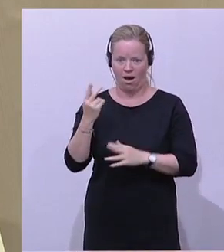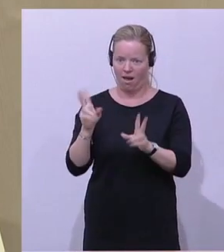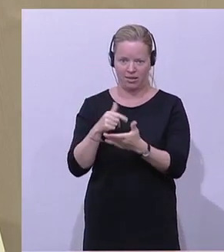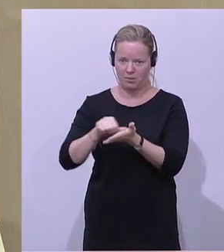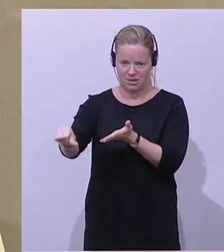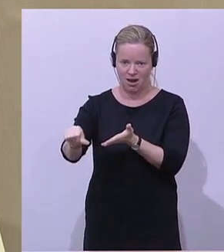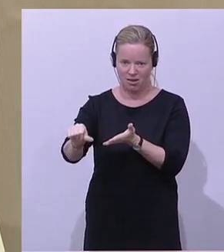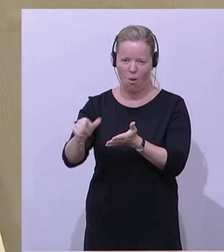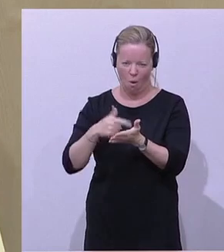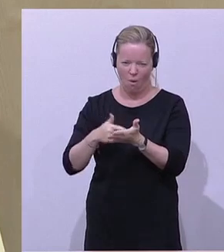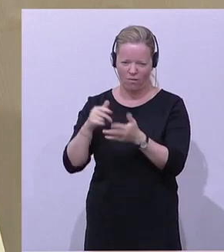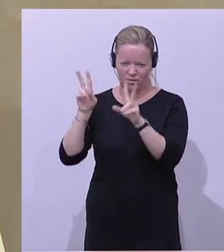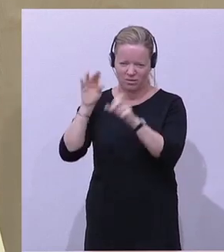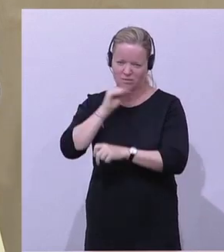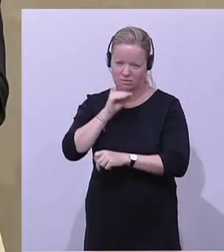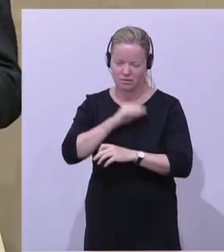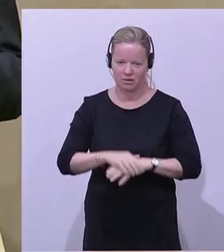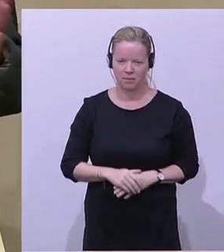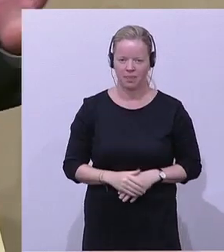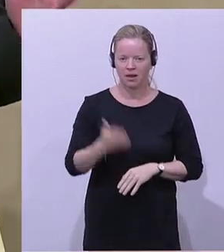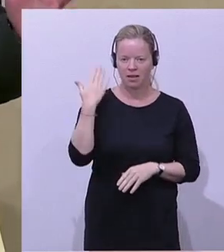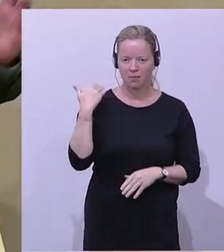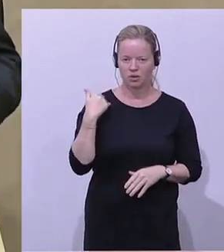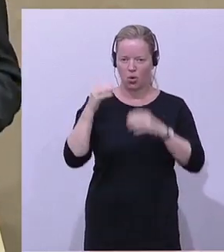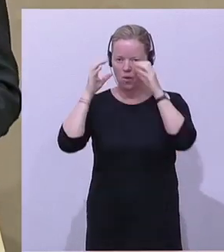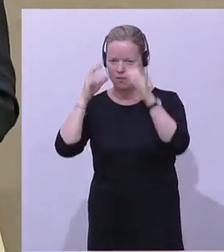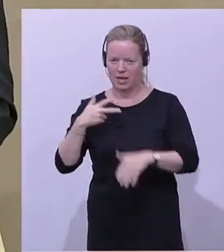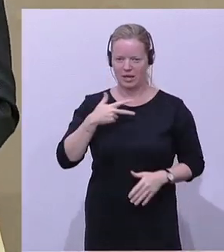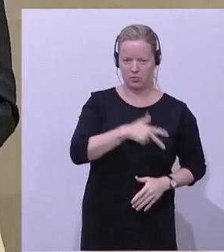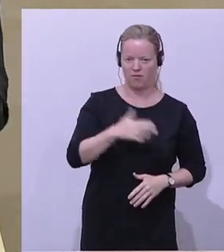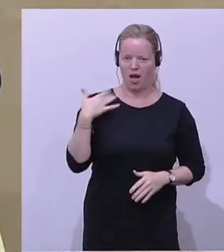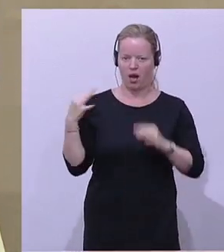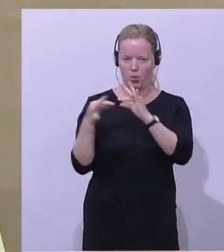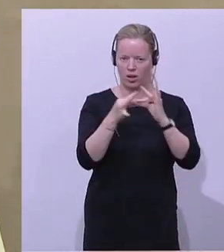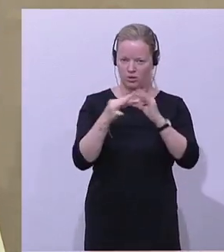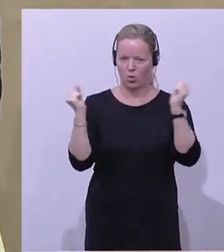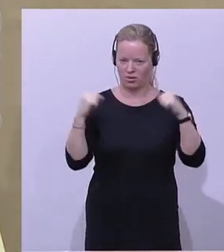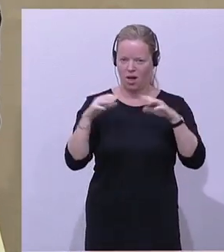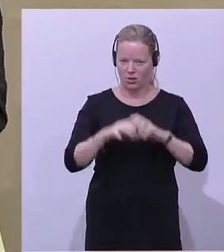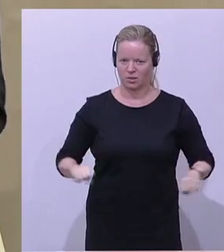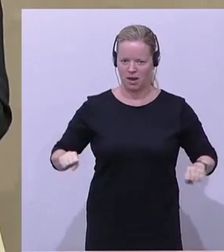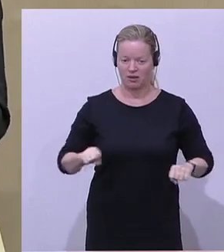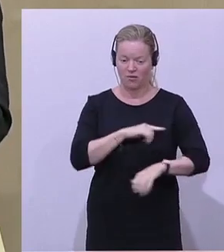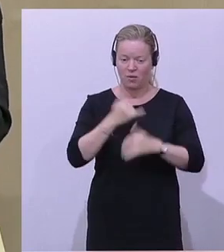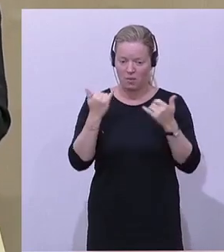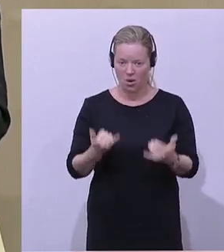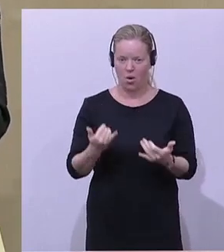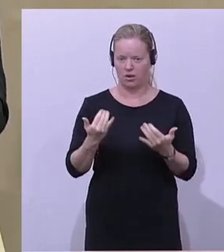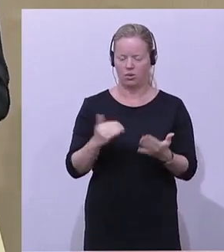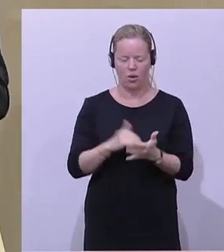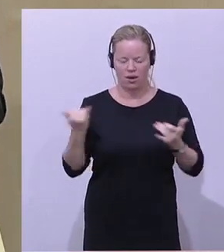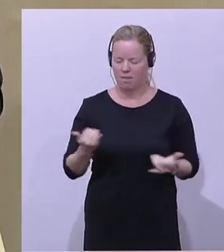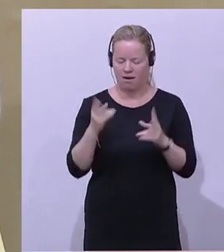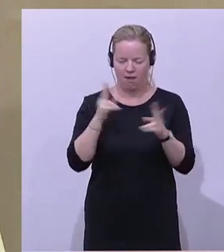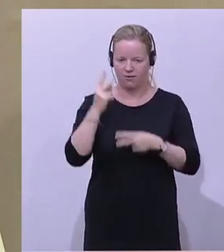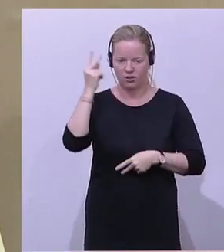Und wenn auch vieles vielleicht damals zwischen ÖVP und ESPÖ-Koalitionär abgesprochen war, für mich heute noch immer das größte Unverständnis war,